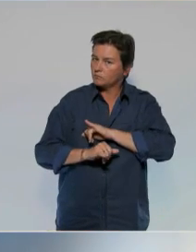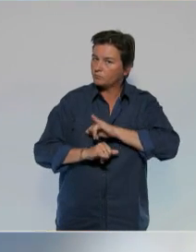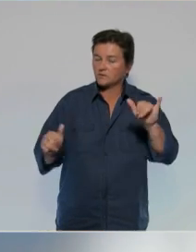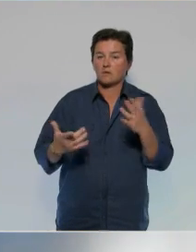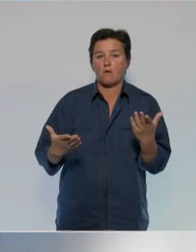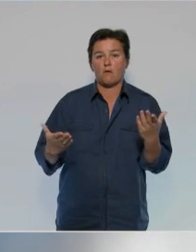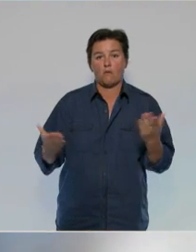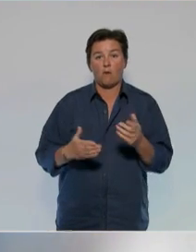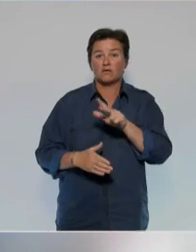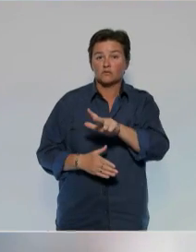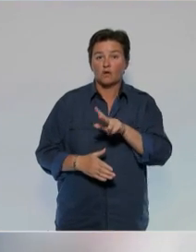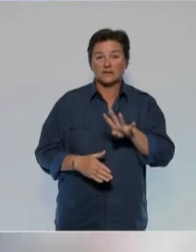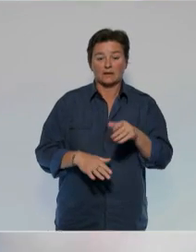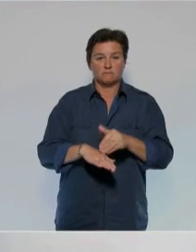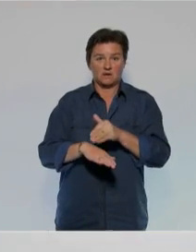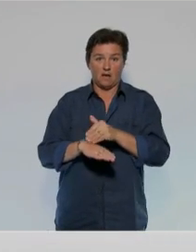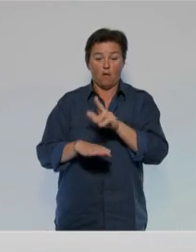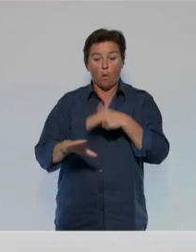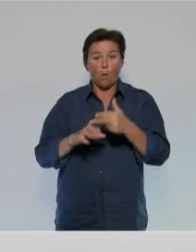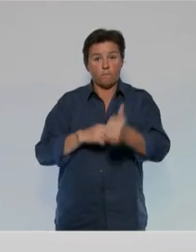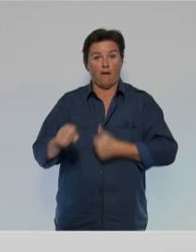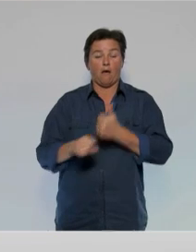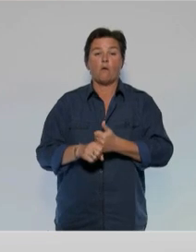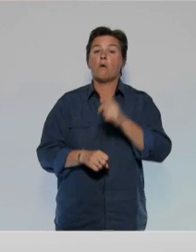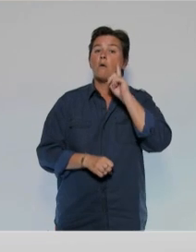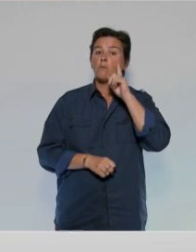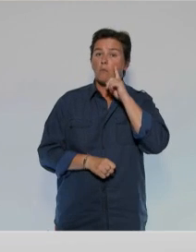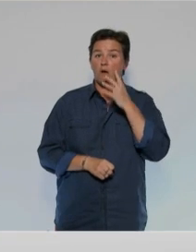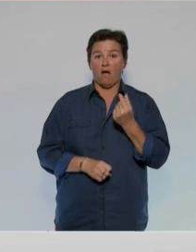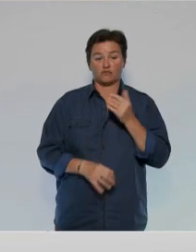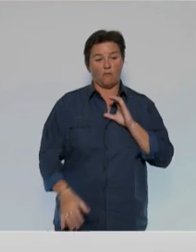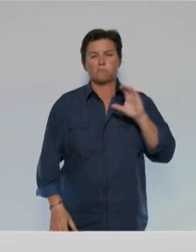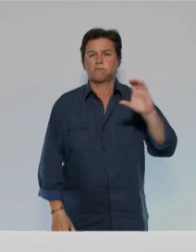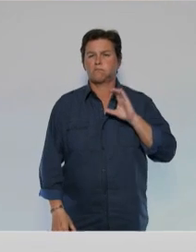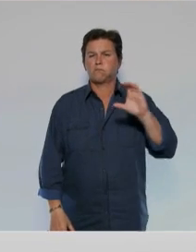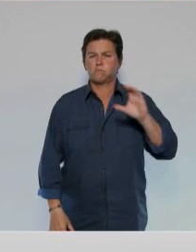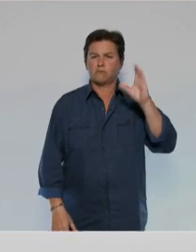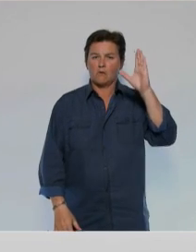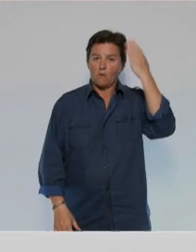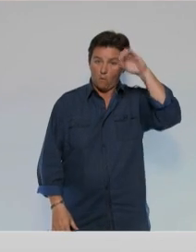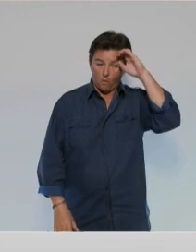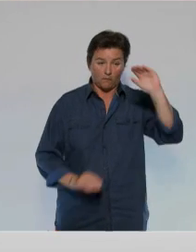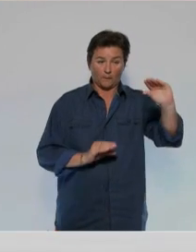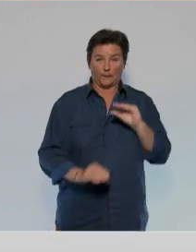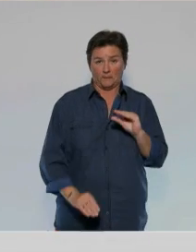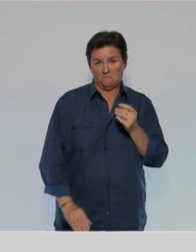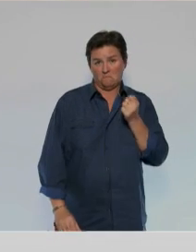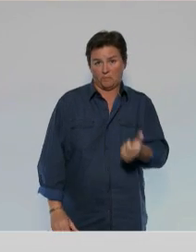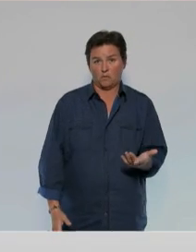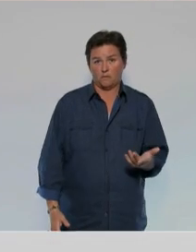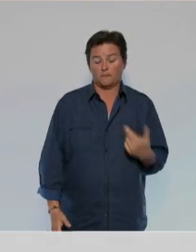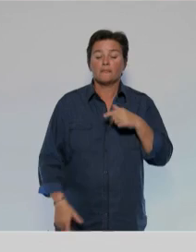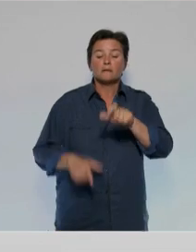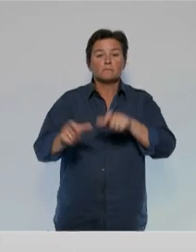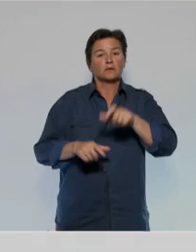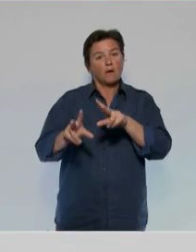monumentales de 34 milliards d'euros par an, car la France verse beaucoup plus d'argent à l'UE qu'elle n'en reçoit. Nous